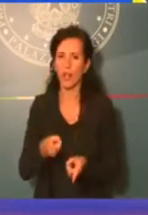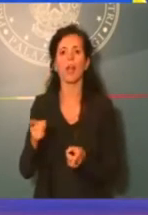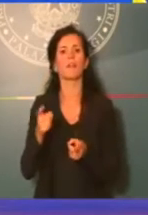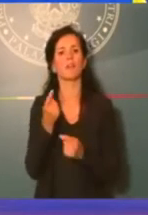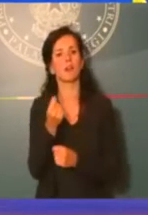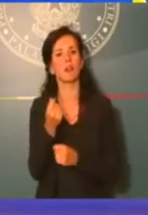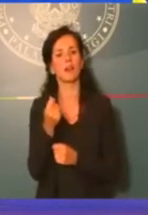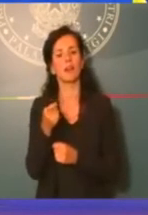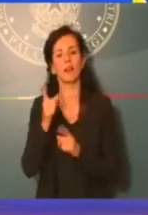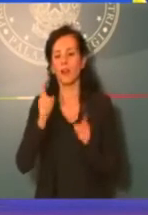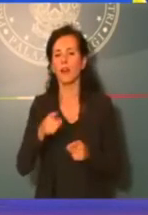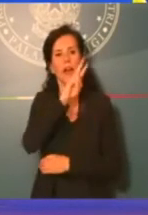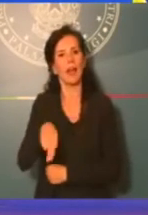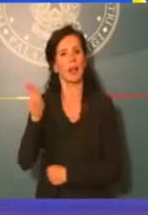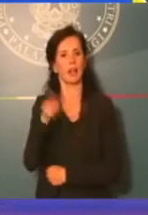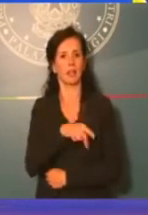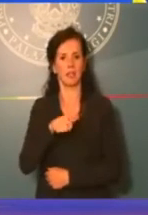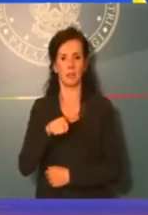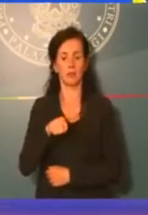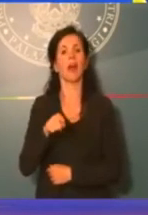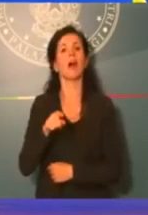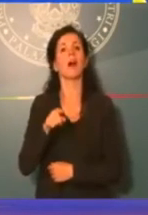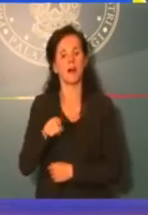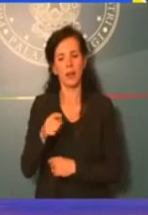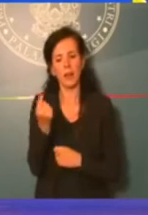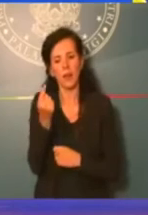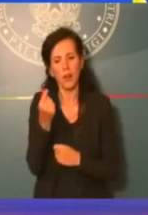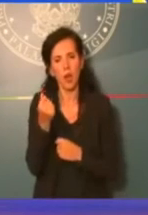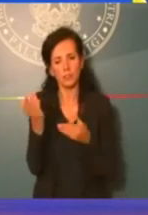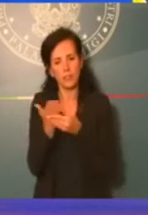'eliminazione di corrispondenti costi burocratici.